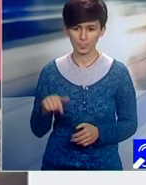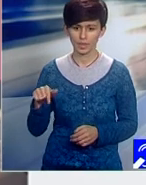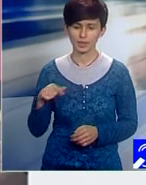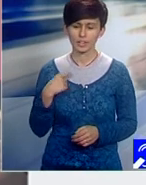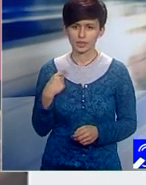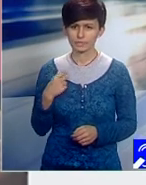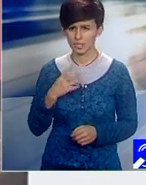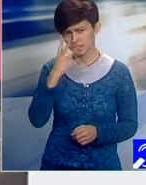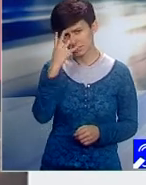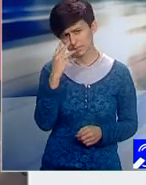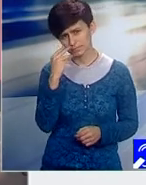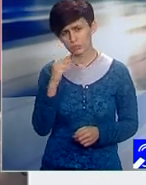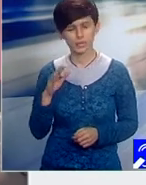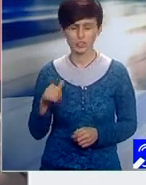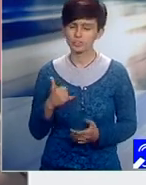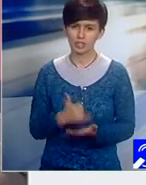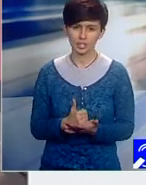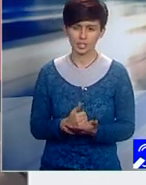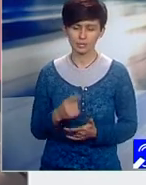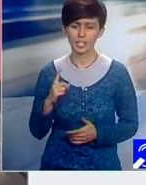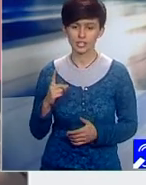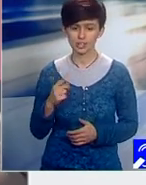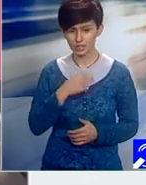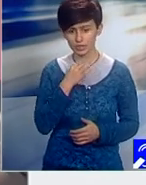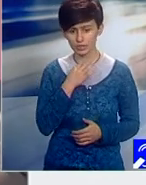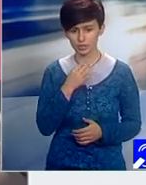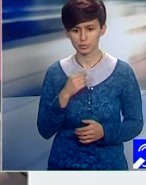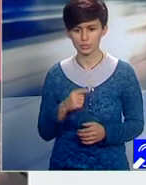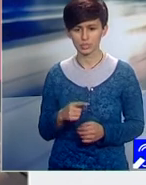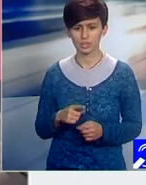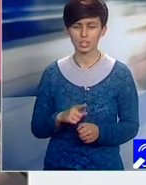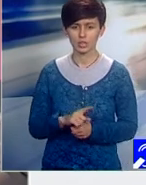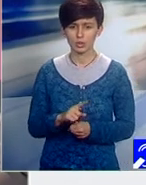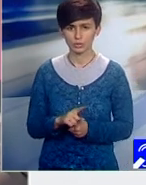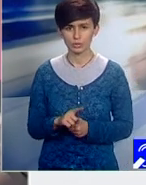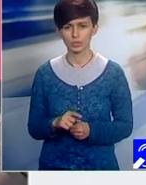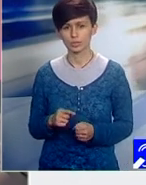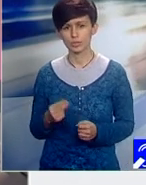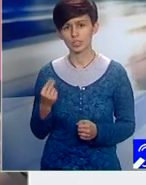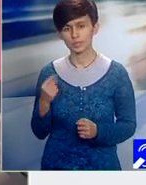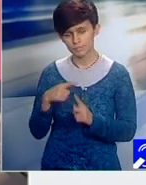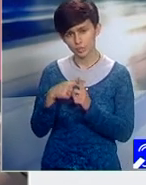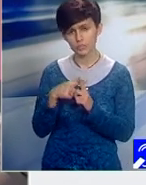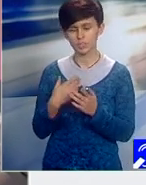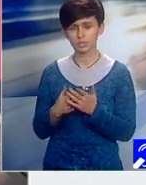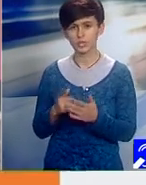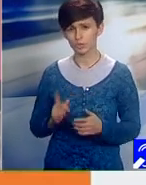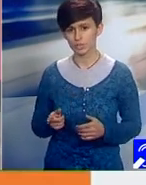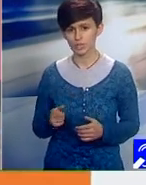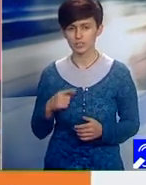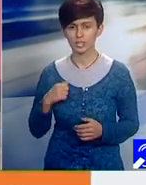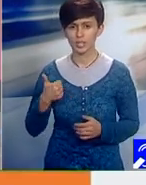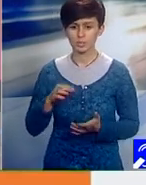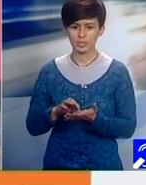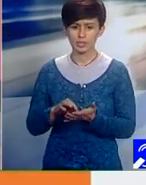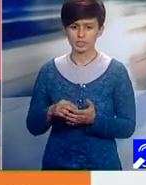și are dreptate, însă o să spun un lucru în favoare ordonanței. Este prima dată când în comisiile de